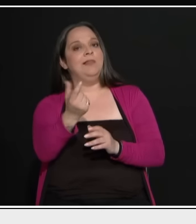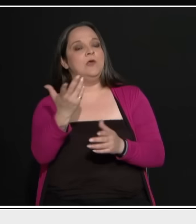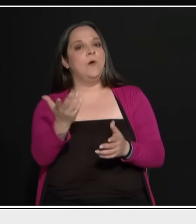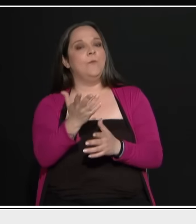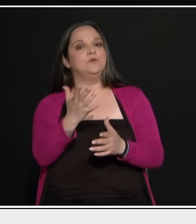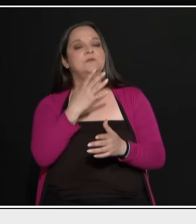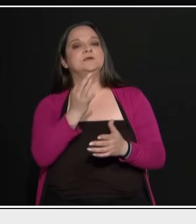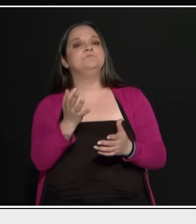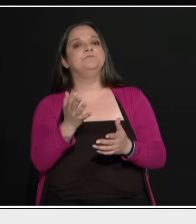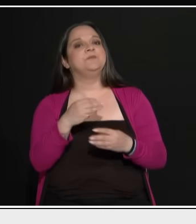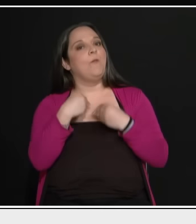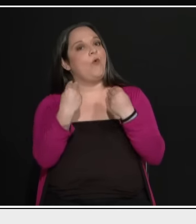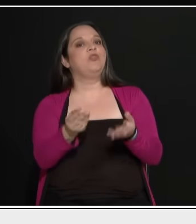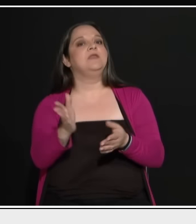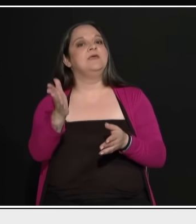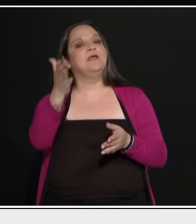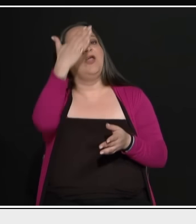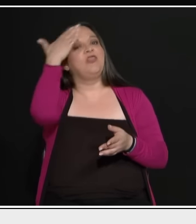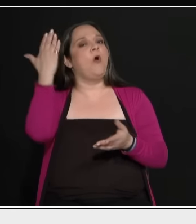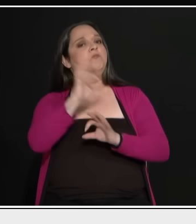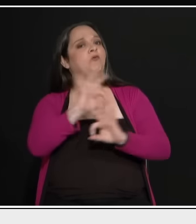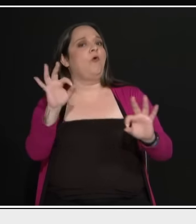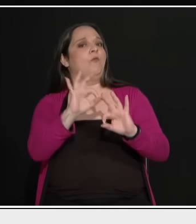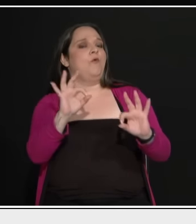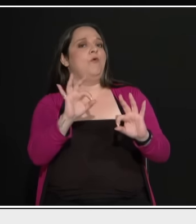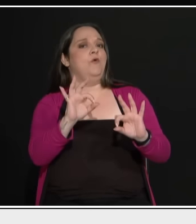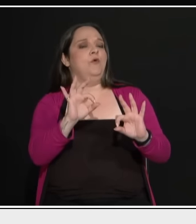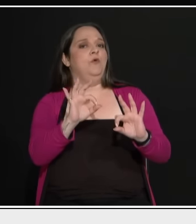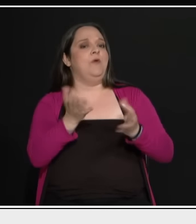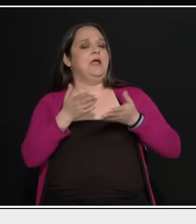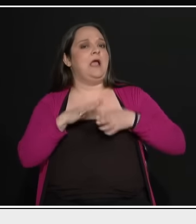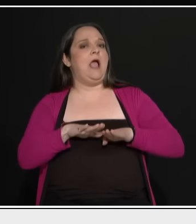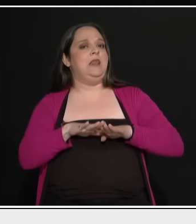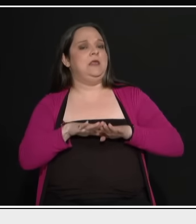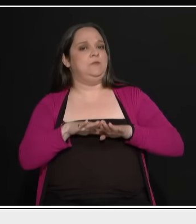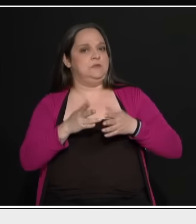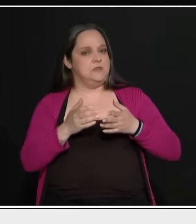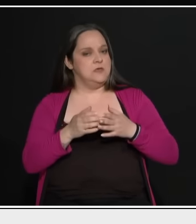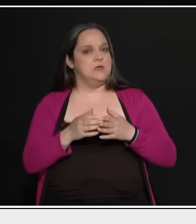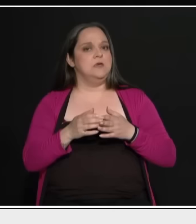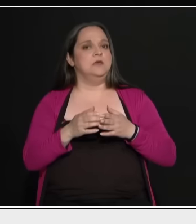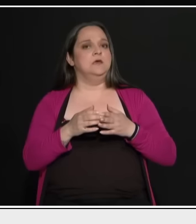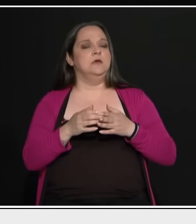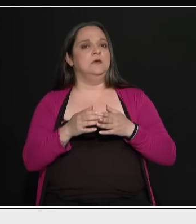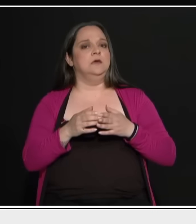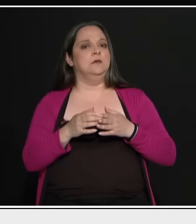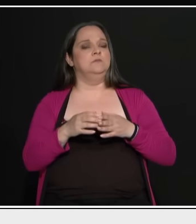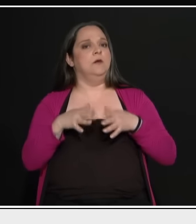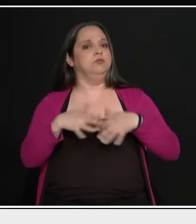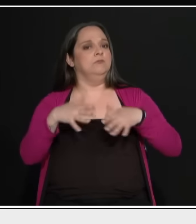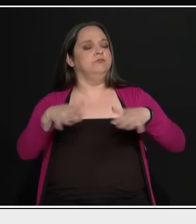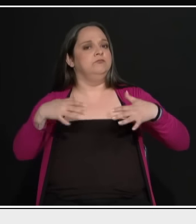αθωτικό για τον ψηφοφόρο να πηγαίνει σε επιλογές που κηρύττουν το μίσος, που έχουν βία,